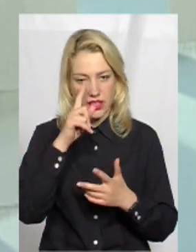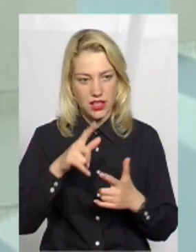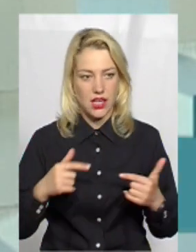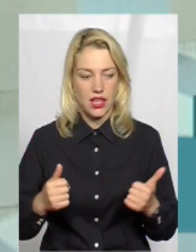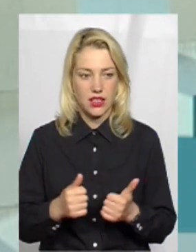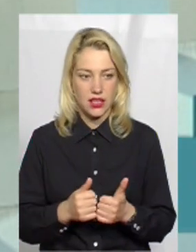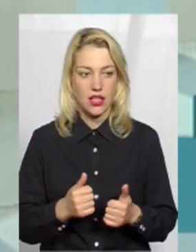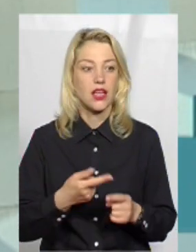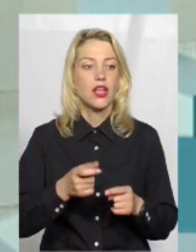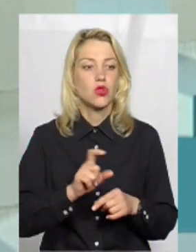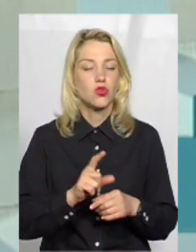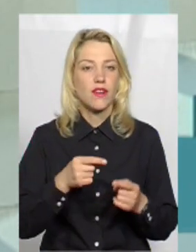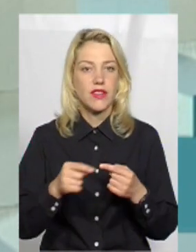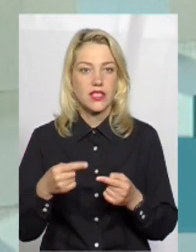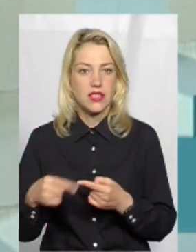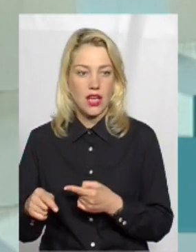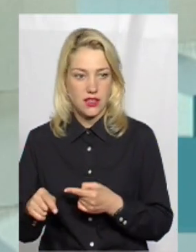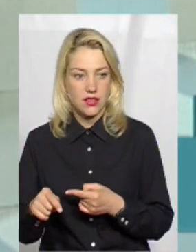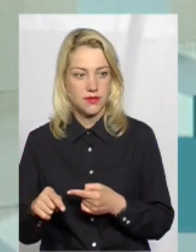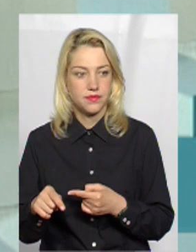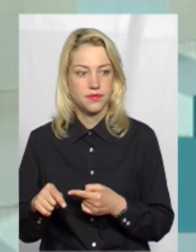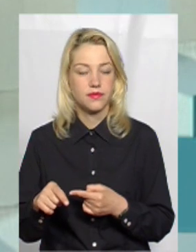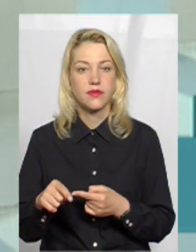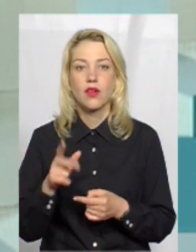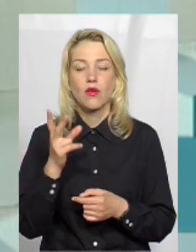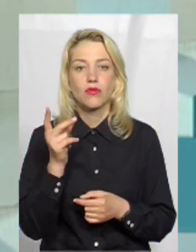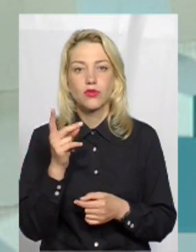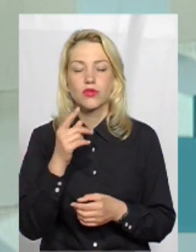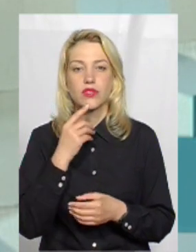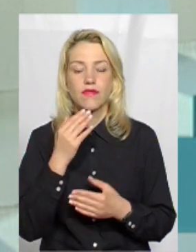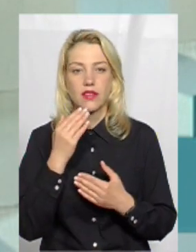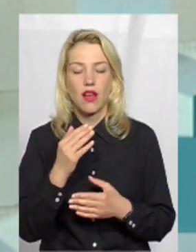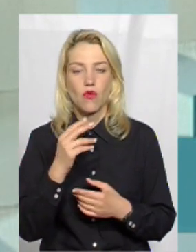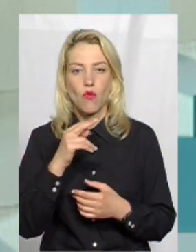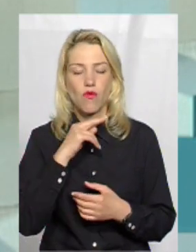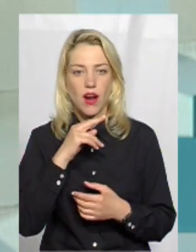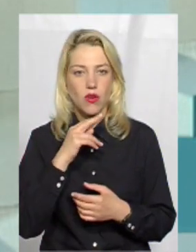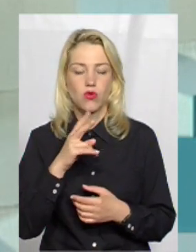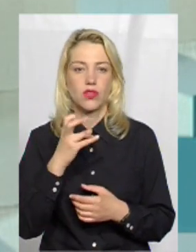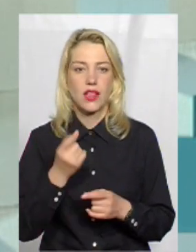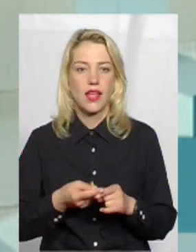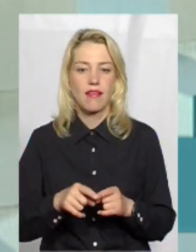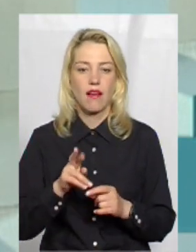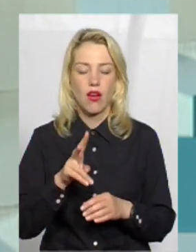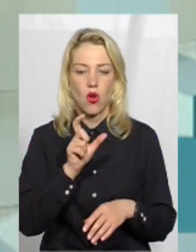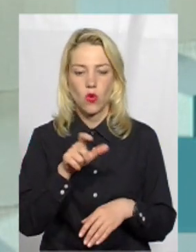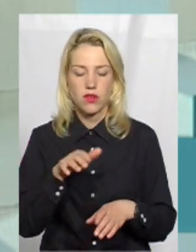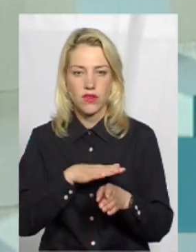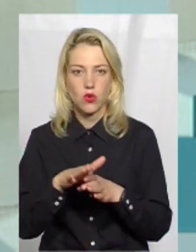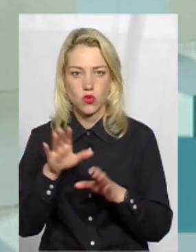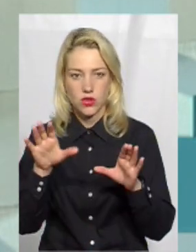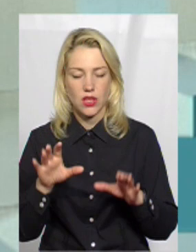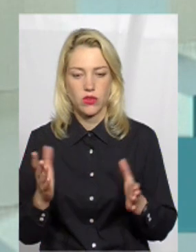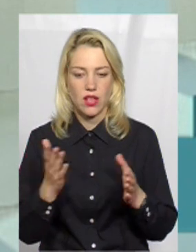країнах, дуже відрізняється. Я, по-друге, звертаю увагу на те, як люди виконують закони